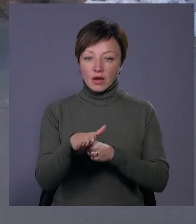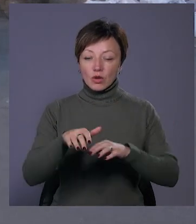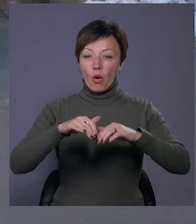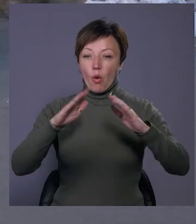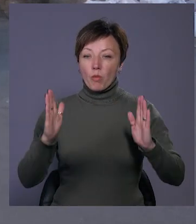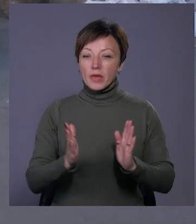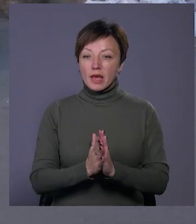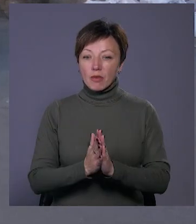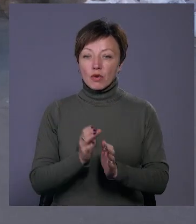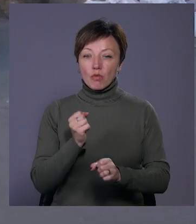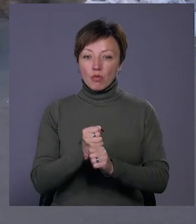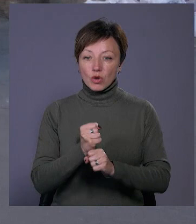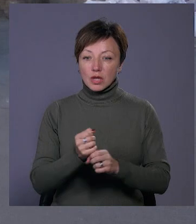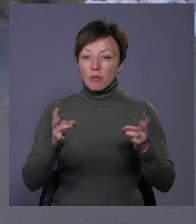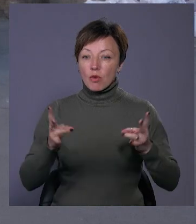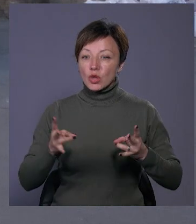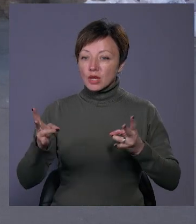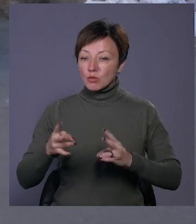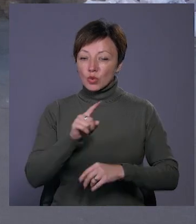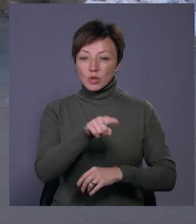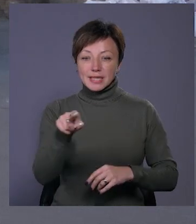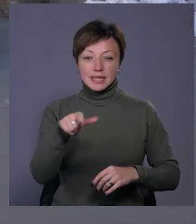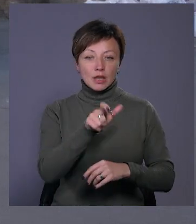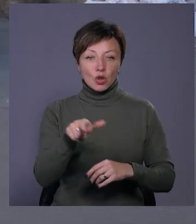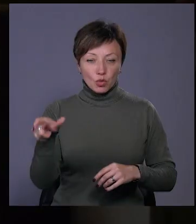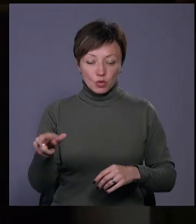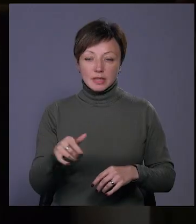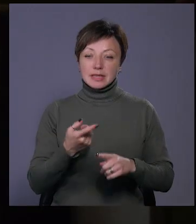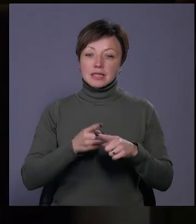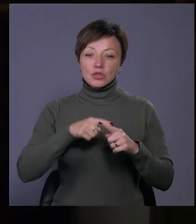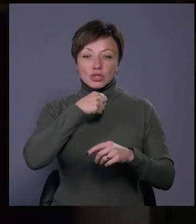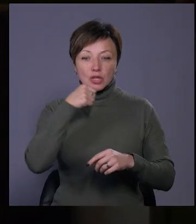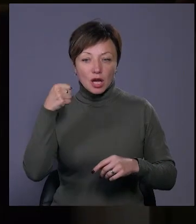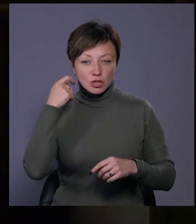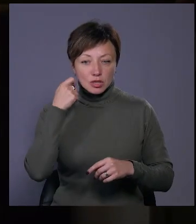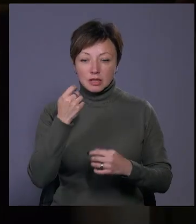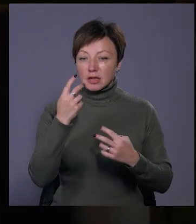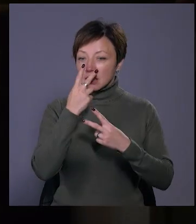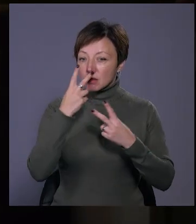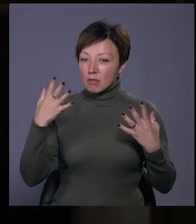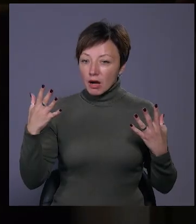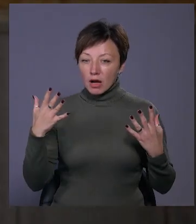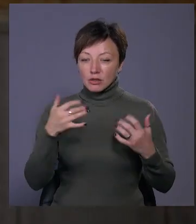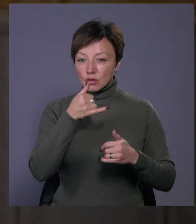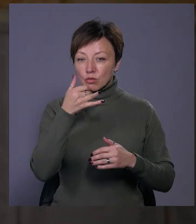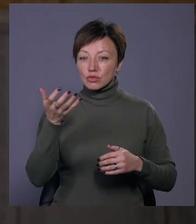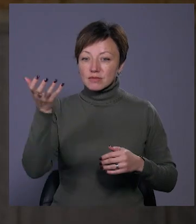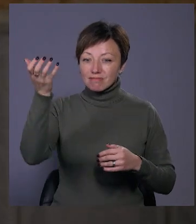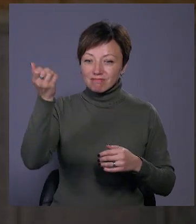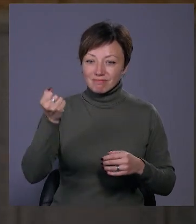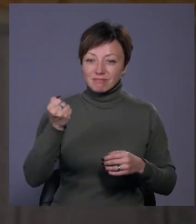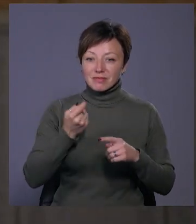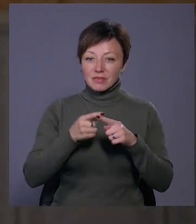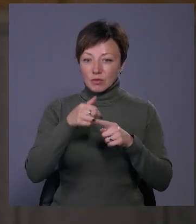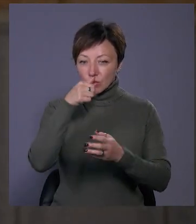об'єм роботи, який потребують ці люди. Так, як ці люди старшого ріку, вони часто не бачать, не можуть дотягнутися, не можуть